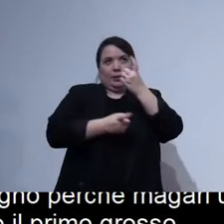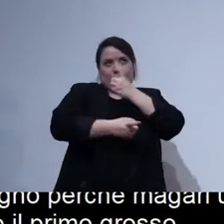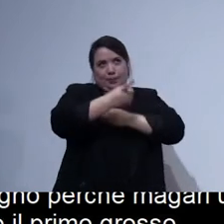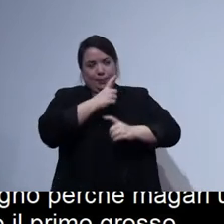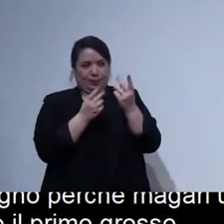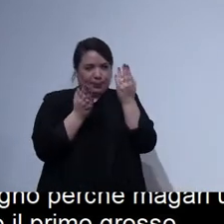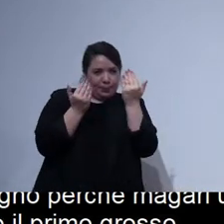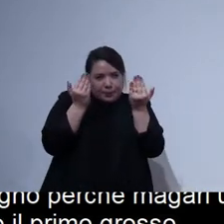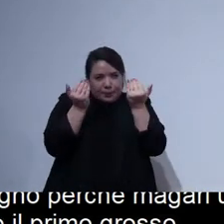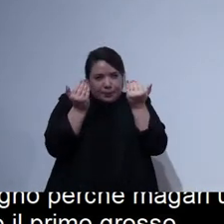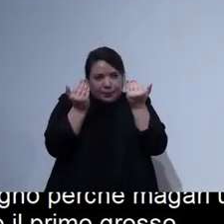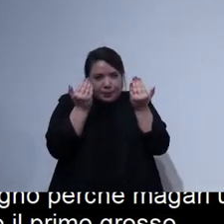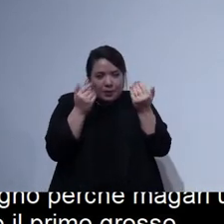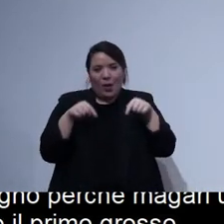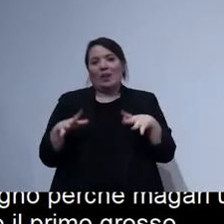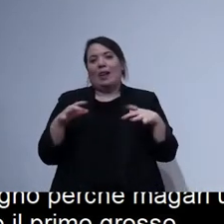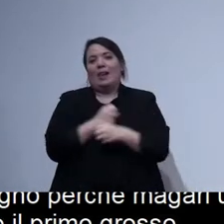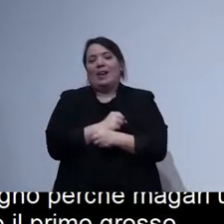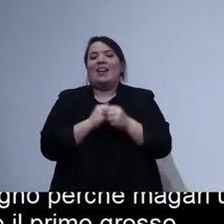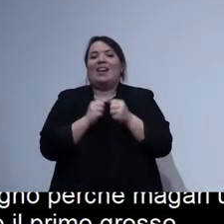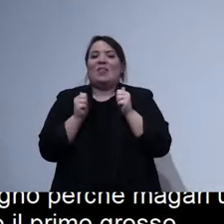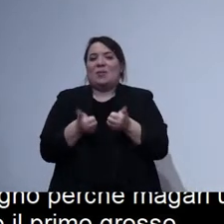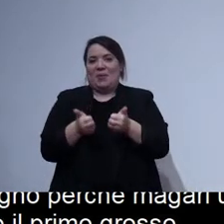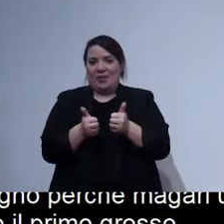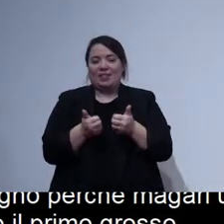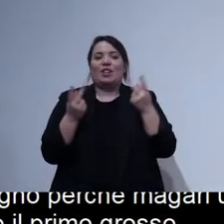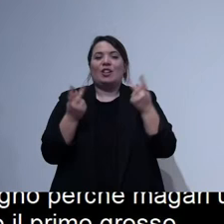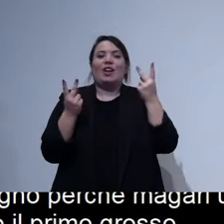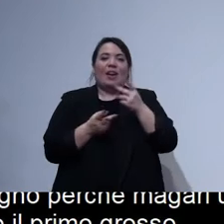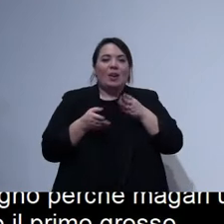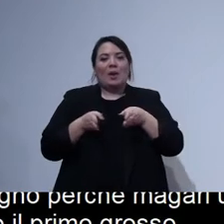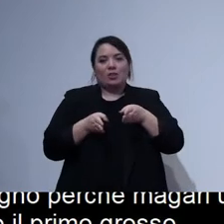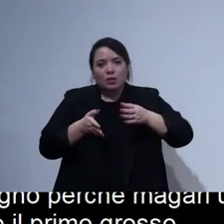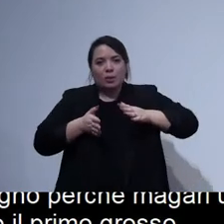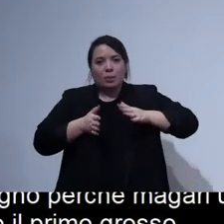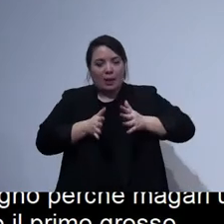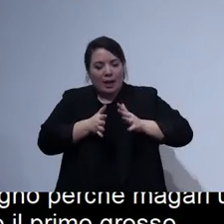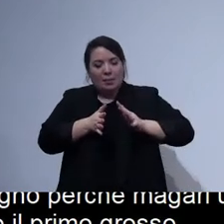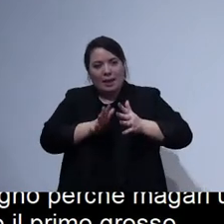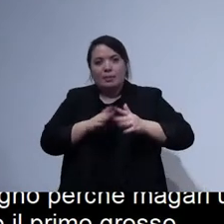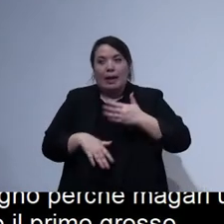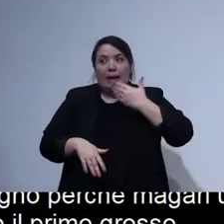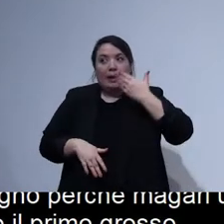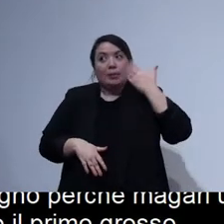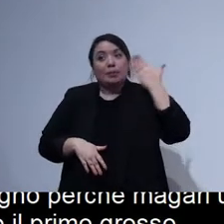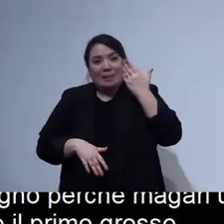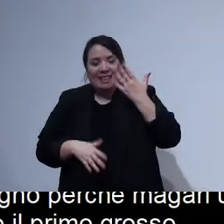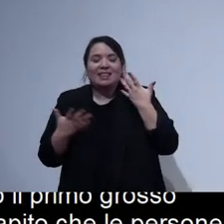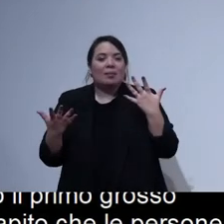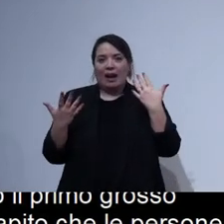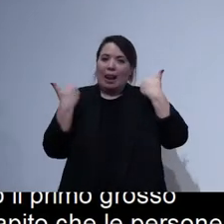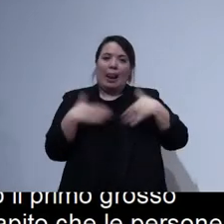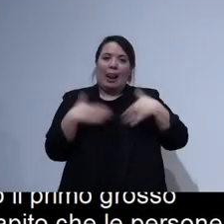e adesso sono 11. È un percorso in evoluzione, facciamo tanti errori, però devo dire che non molliamo